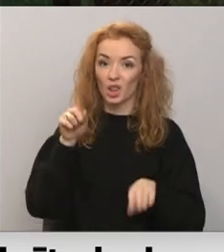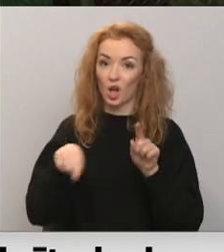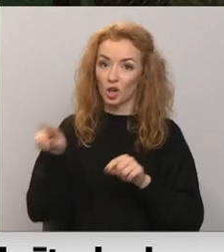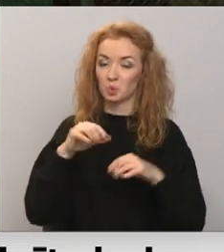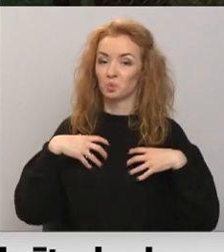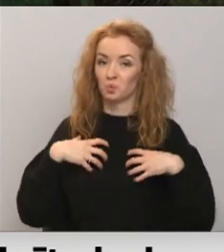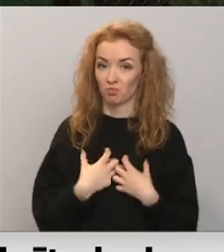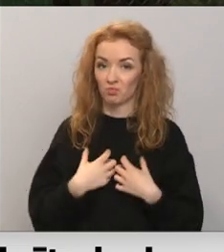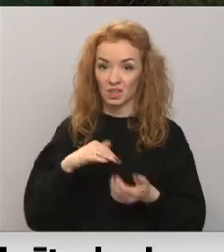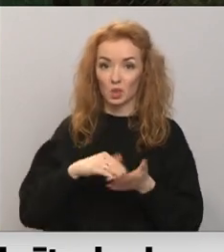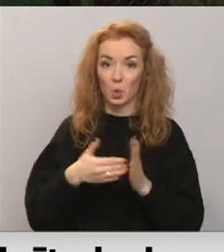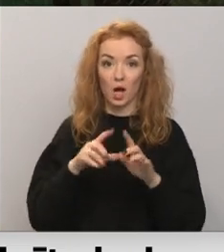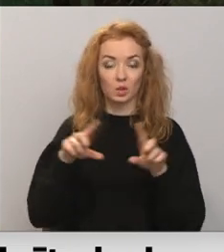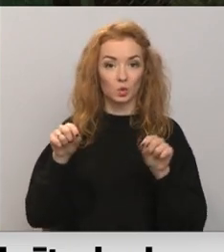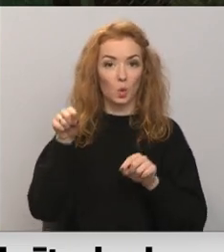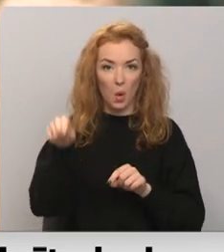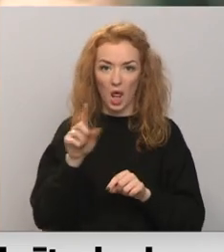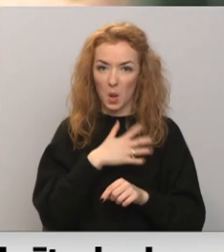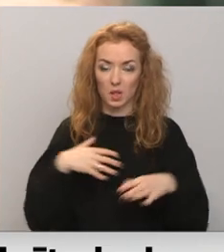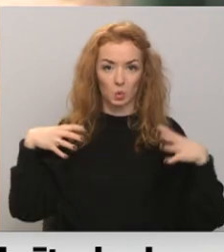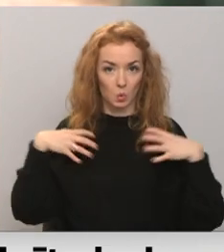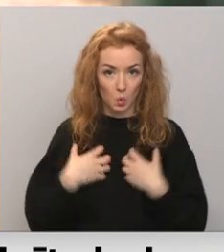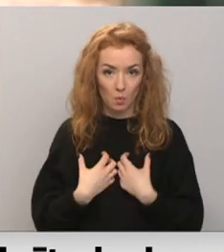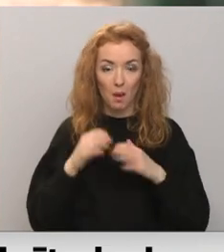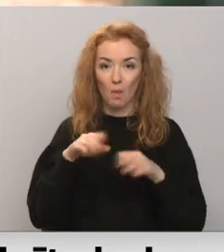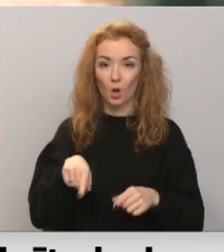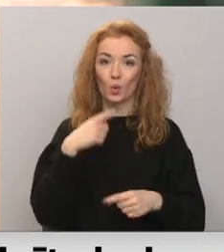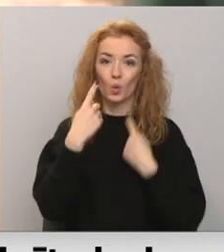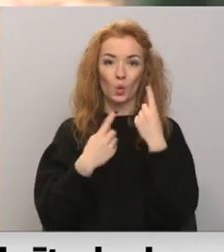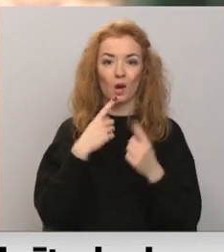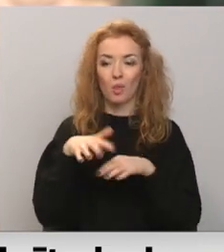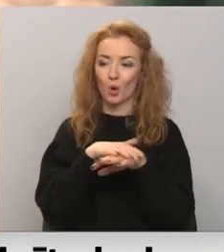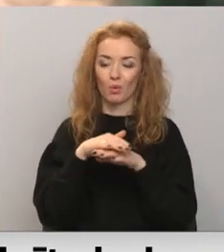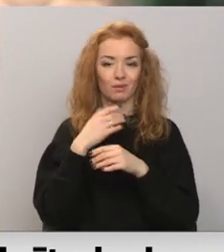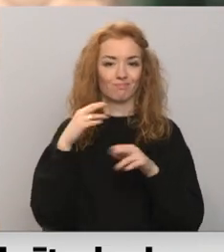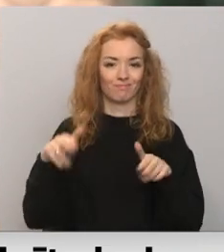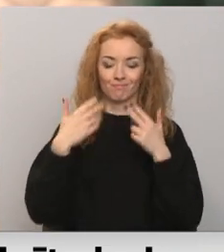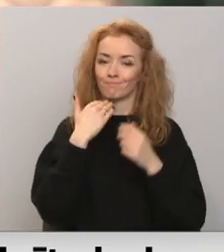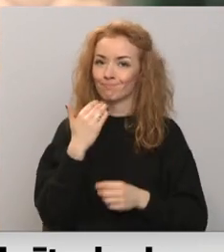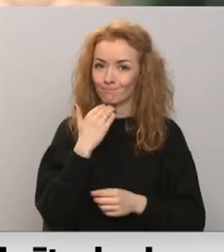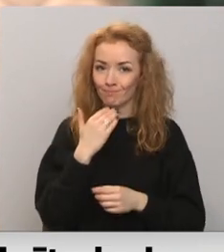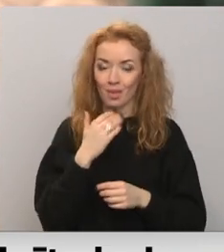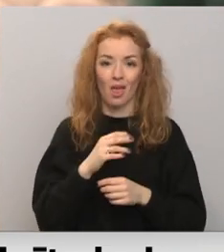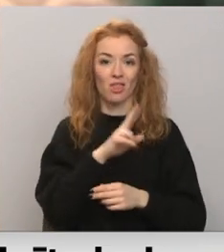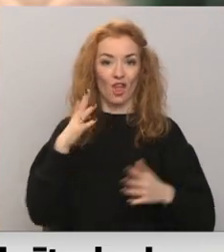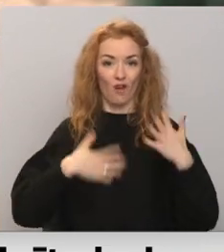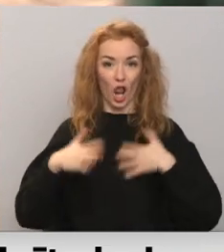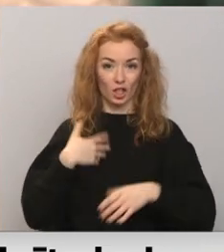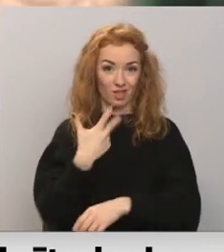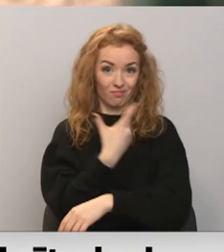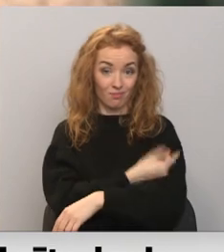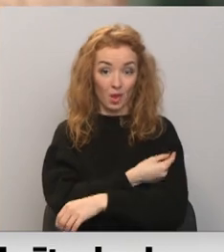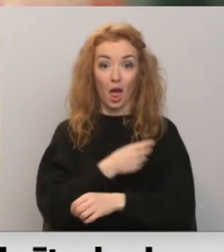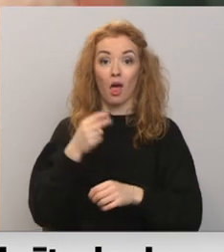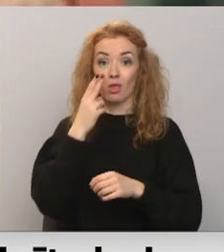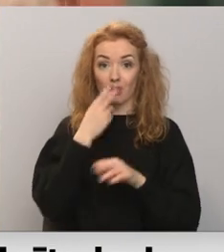sejām situāciju skolā raksturo kā bēdīgu, bet par to runāt publiski atsakās. Nevēlēšanās vakcinēties dēļ darbu šajā